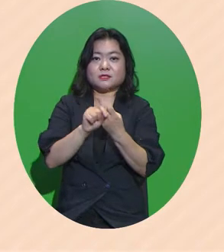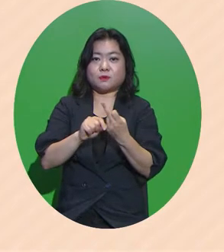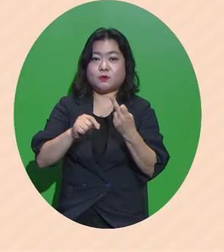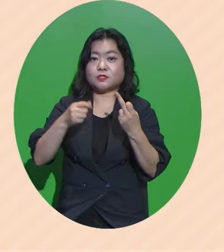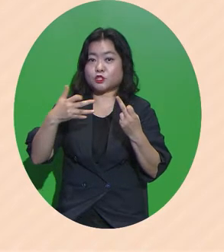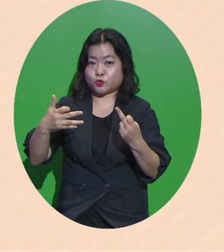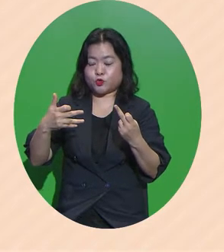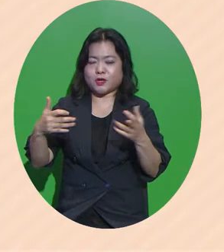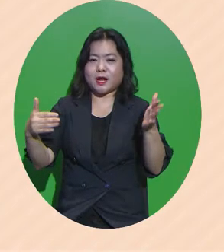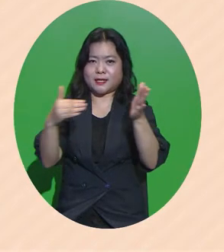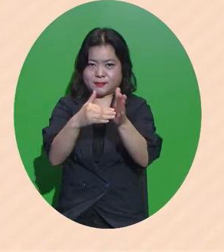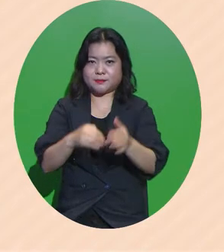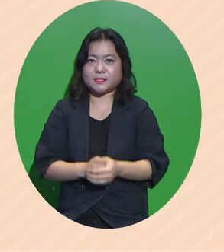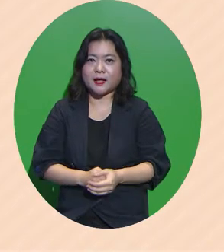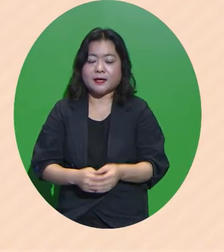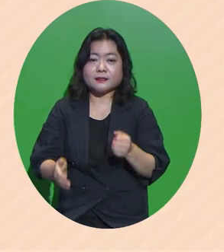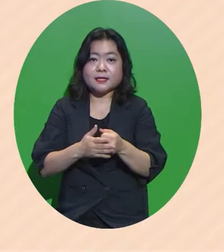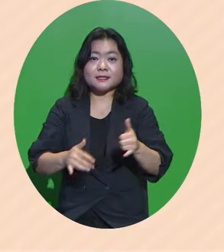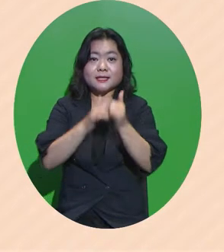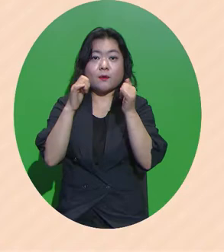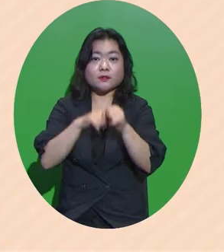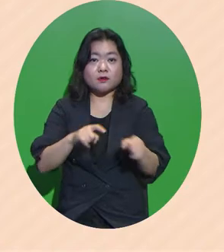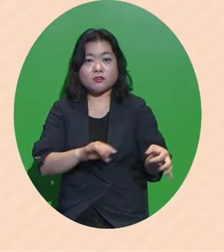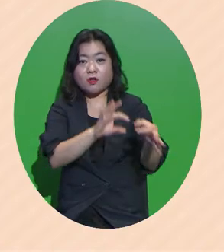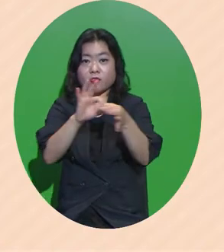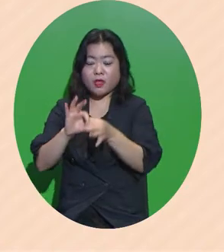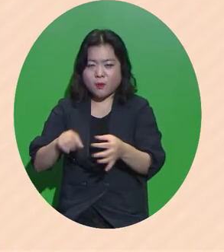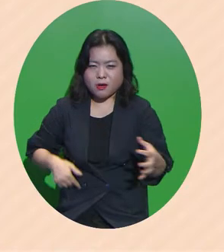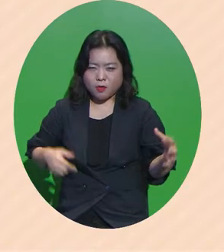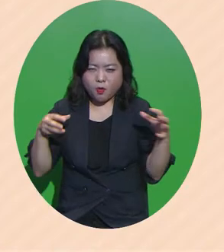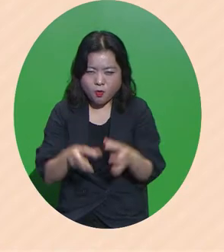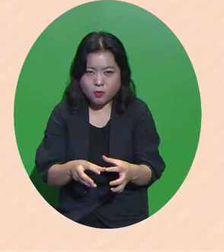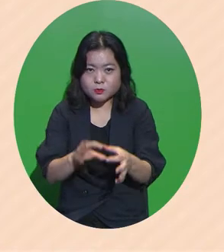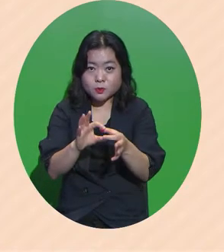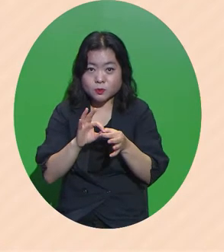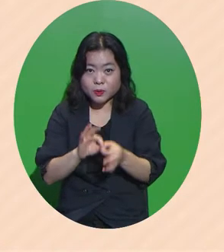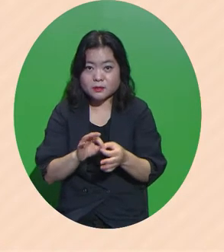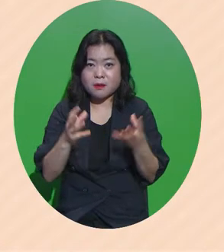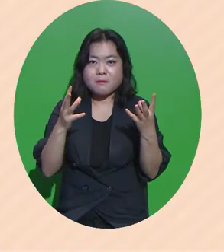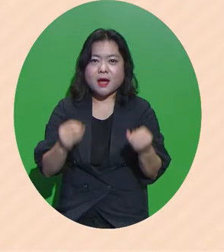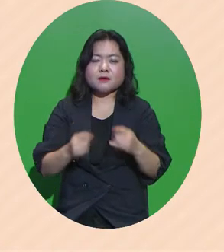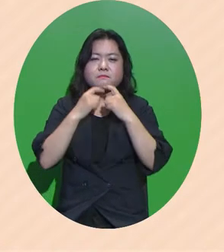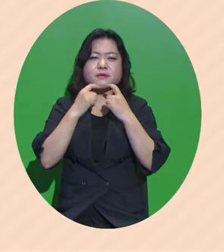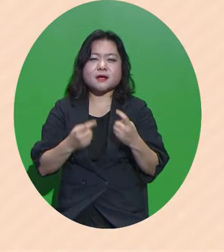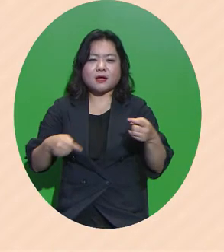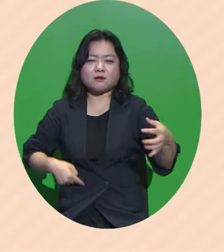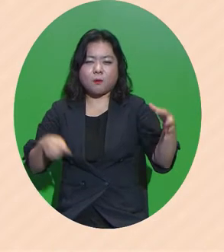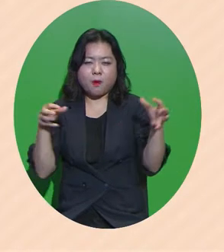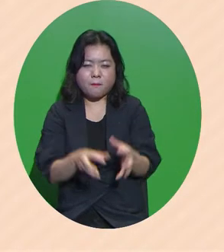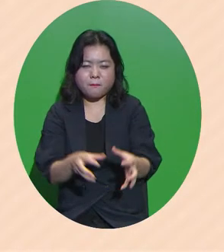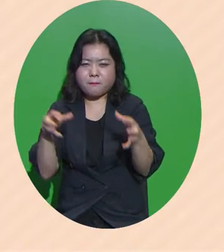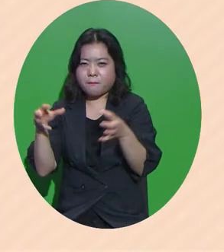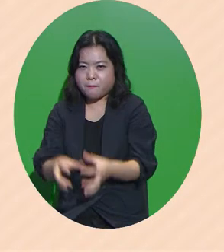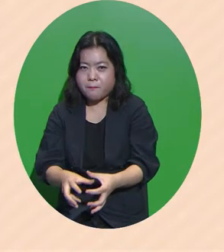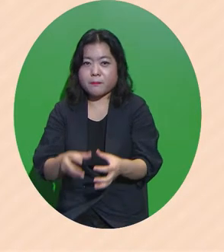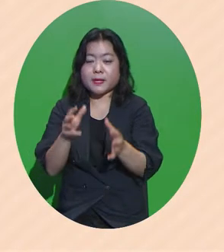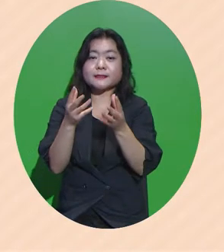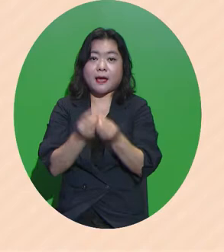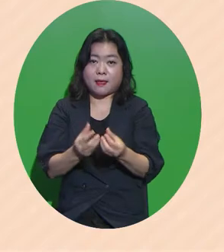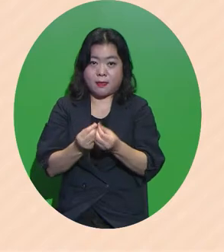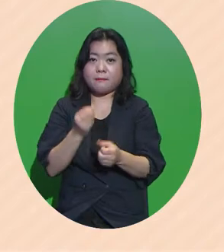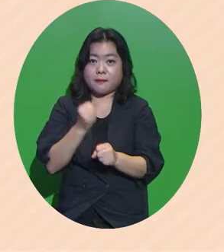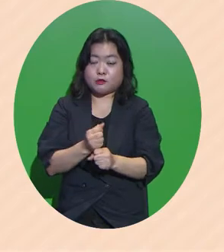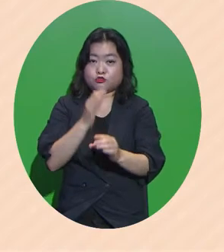이러한 사회적 연대와 결속을 통해서 많은 민간 협업 사례들을 만들어 나가고 있고